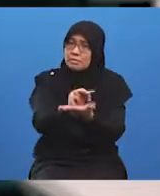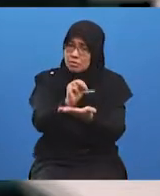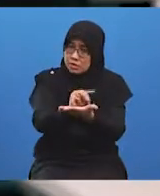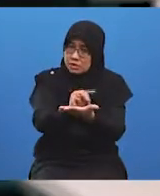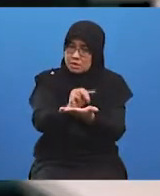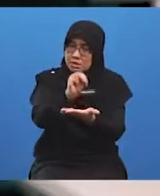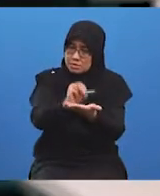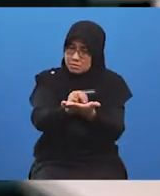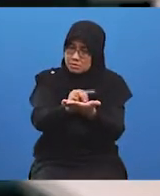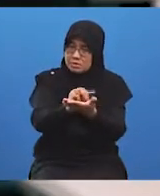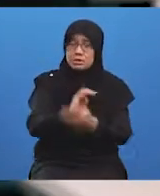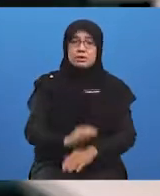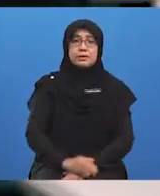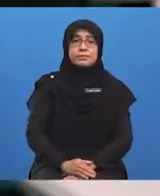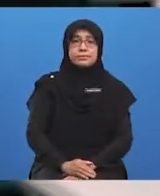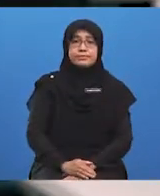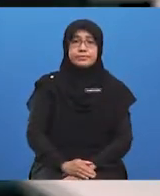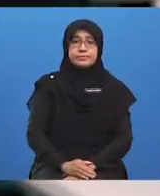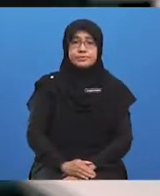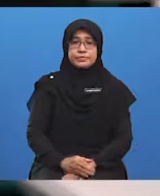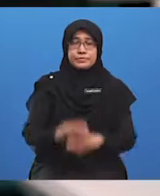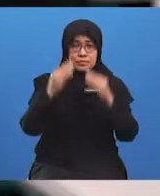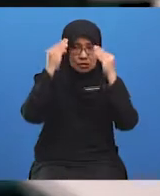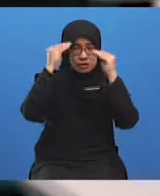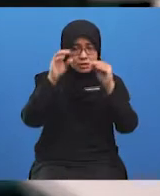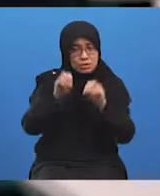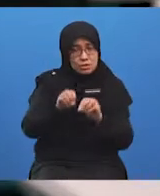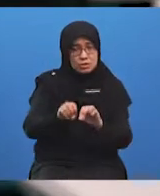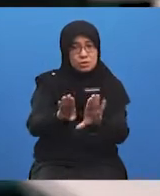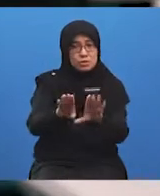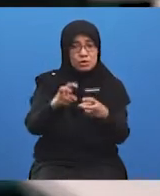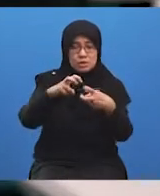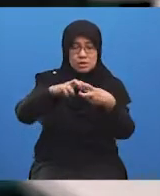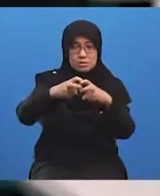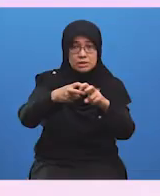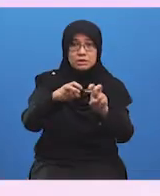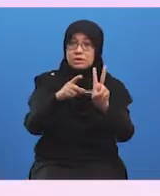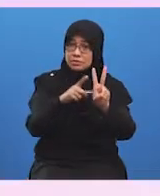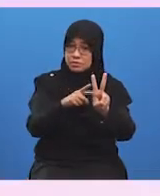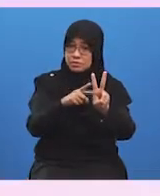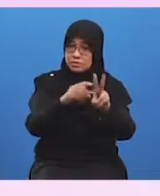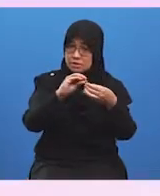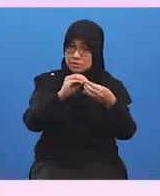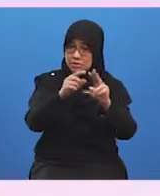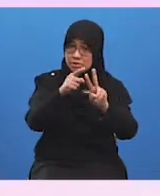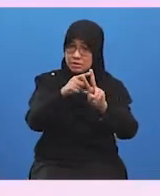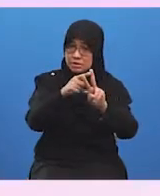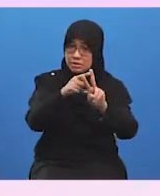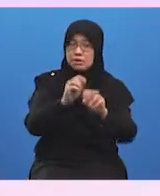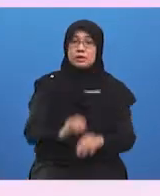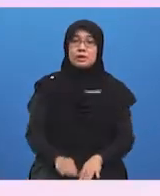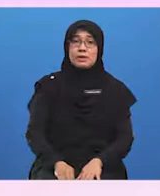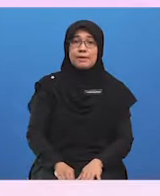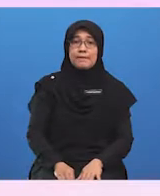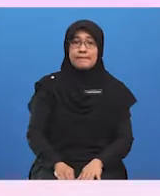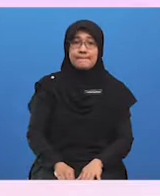Seterusnya, pelajar-pelajar semua, cikgu huraikan masalah PKS yang kedua. Masalah kedua PKS